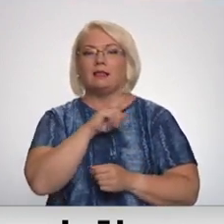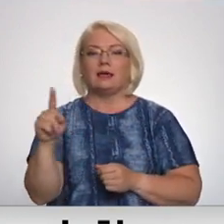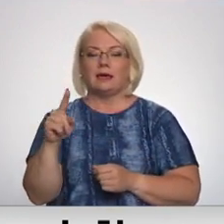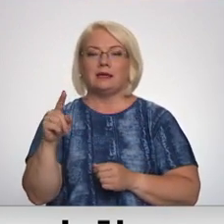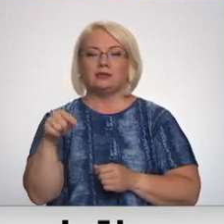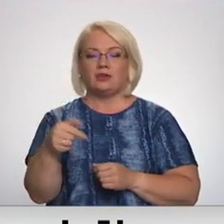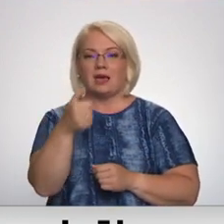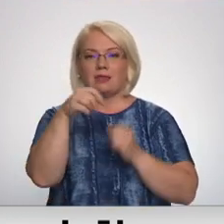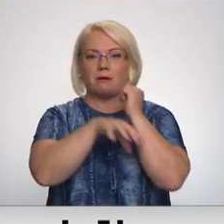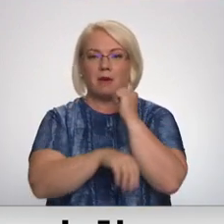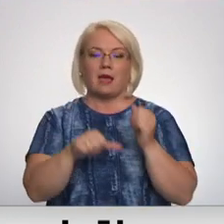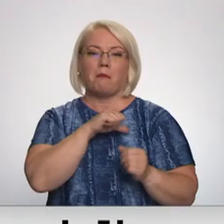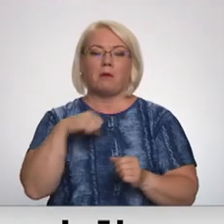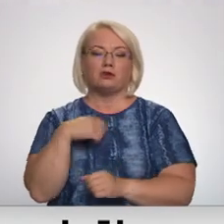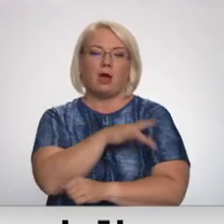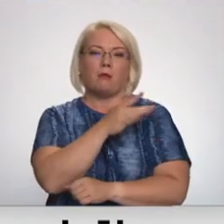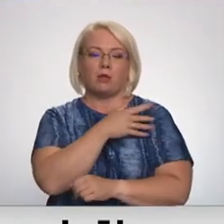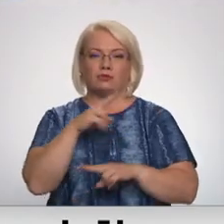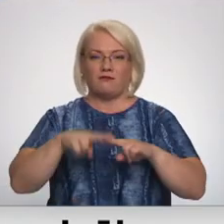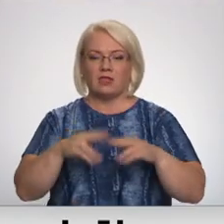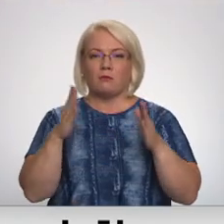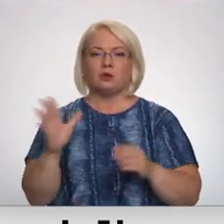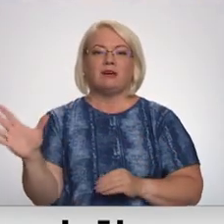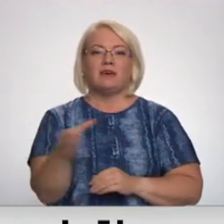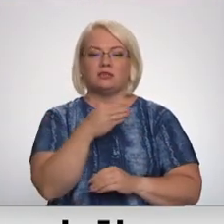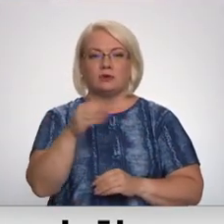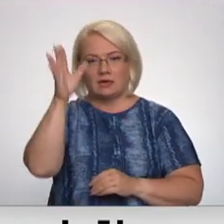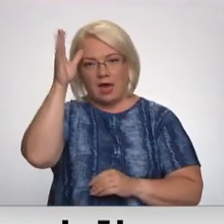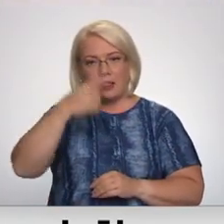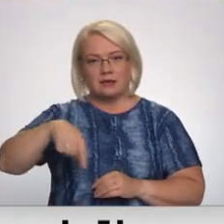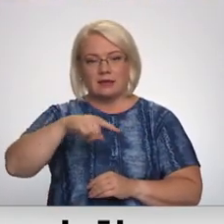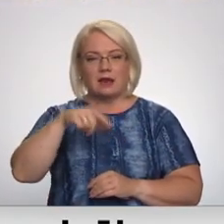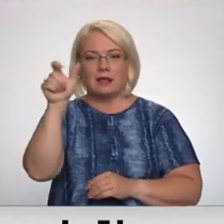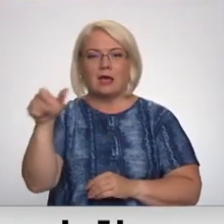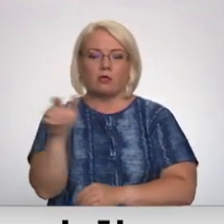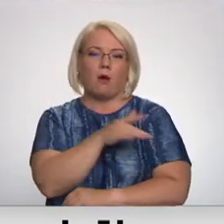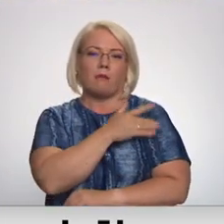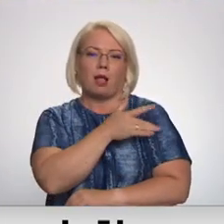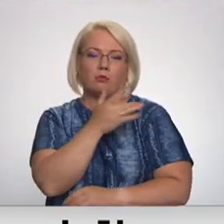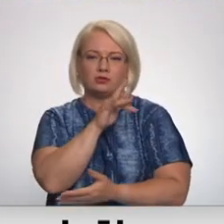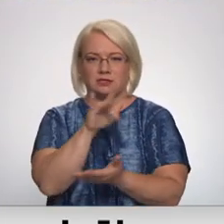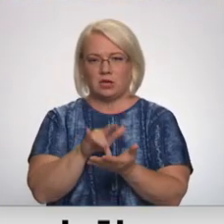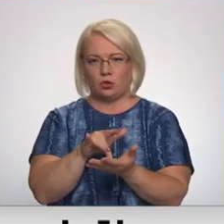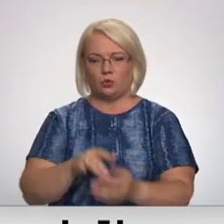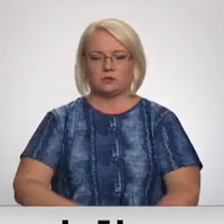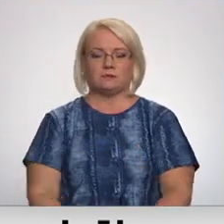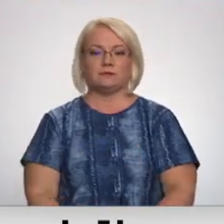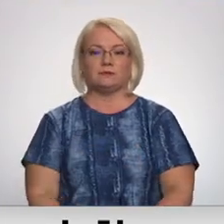pašapkalpošanās termināļu tiks uzstādīt visos gailezari klientu apkalpošanas centros. Atar Līdzītājums Krupčs, Latvijas televīzija.